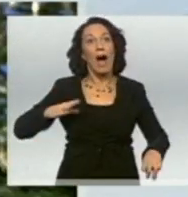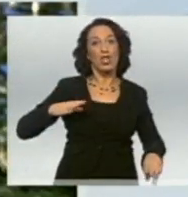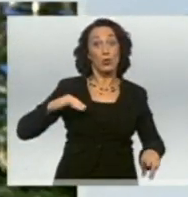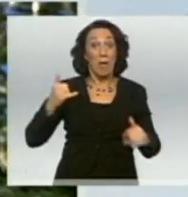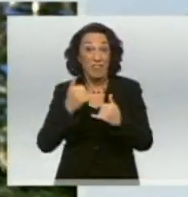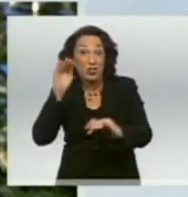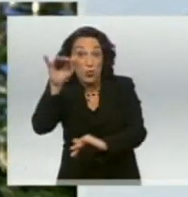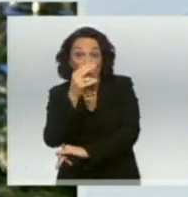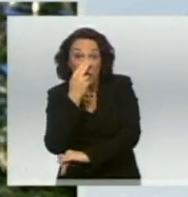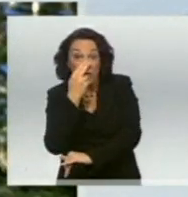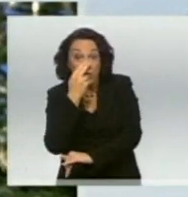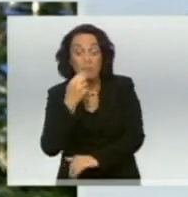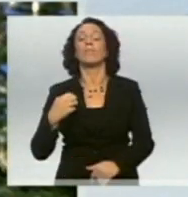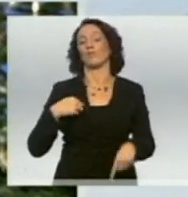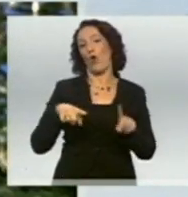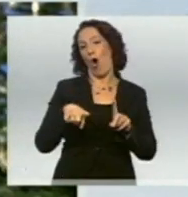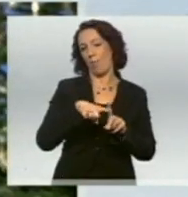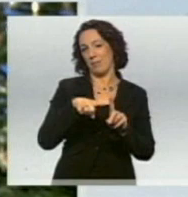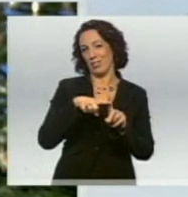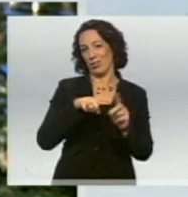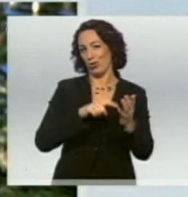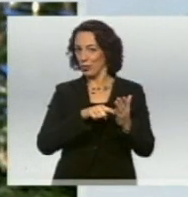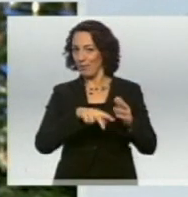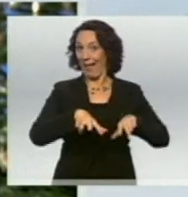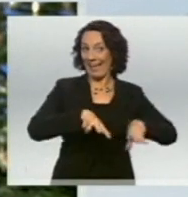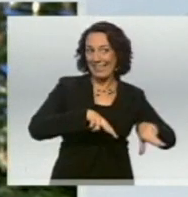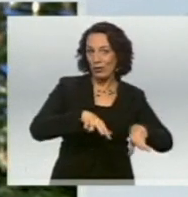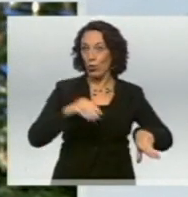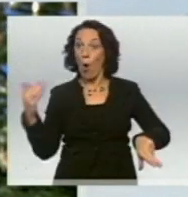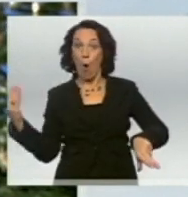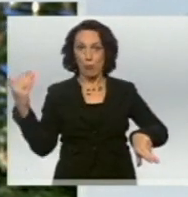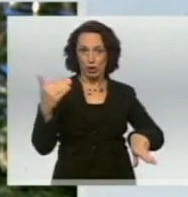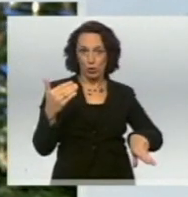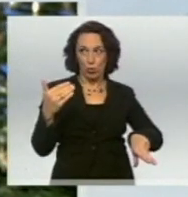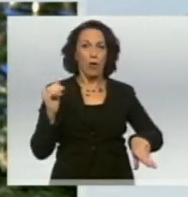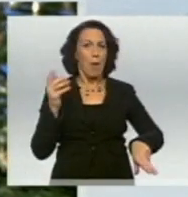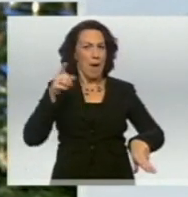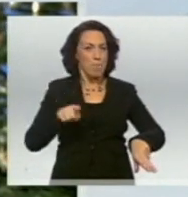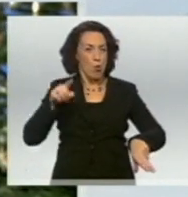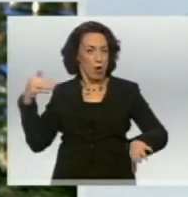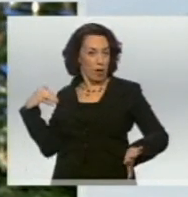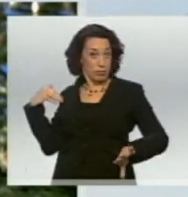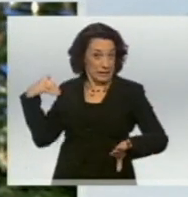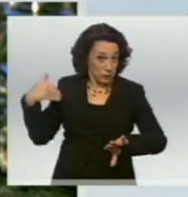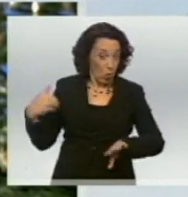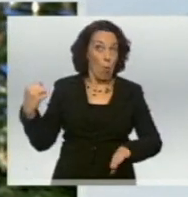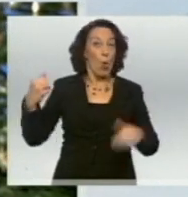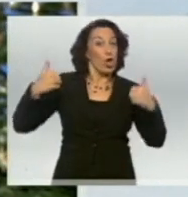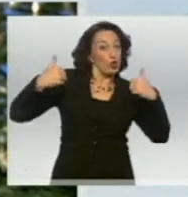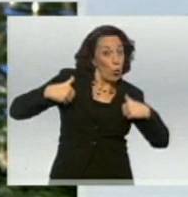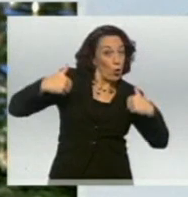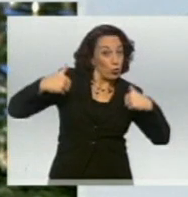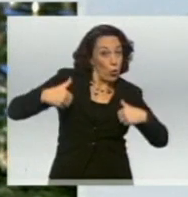Ich bin zuversichtlich. Regierung und Opposition haben in den vergangenen Monaten unter höchstem Druck gemeinsam